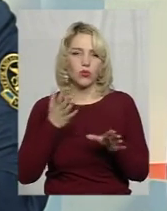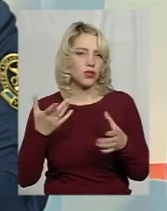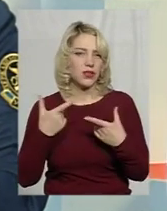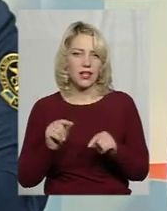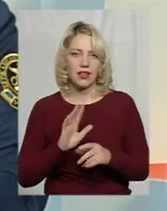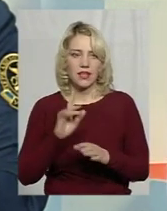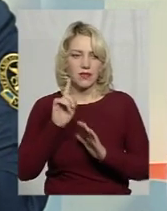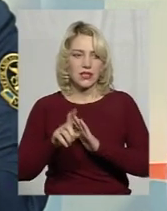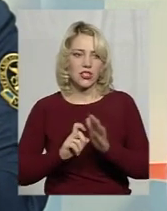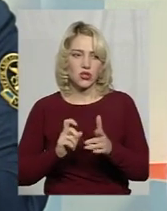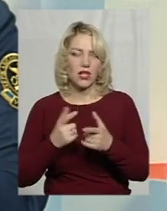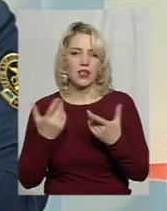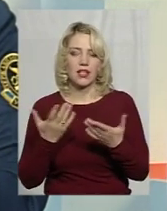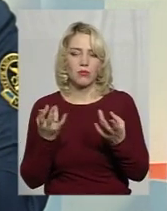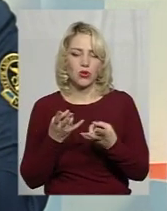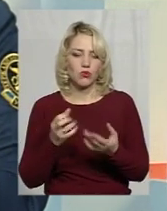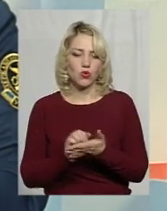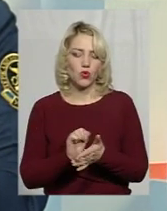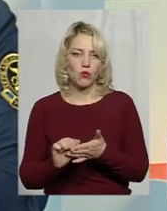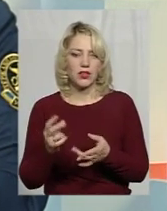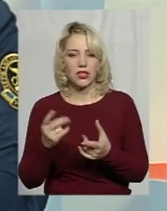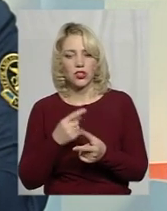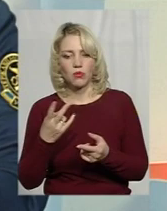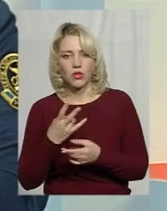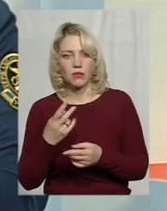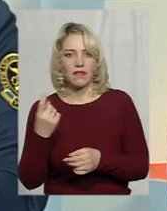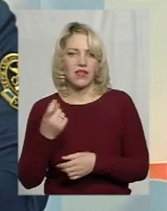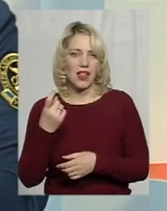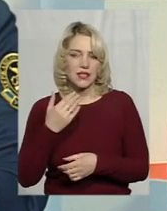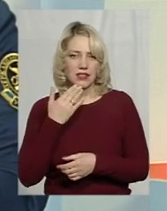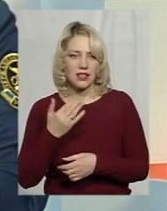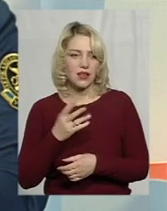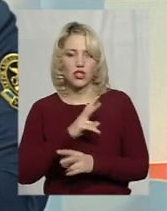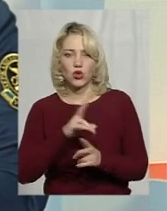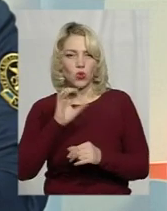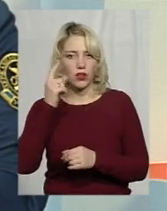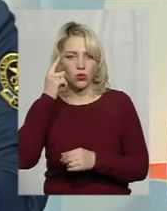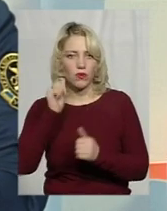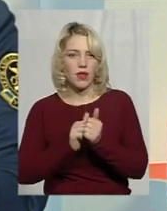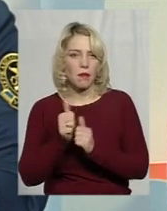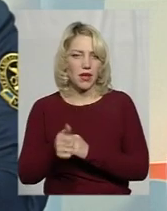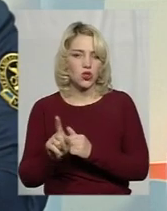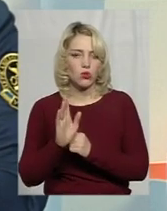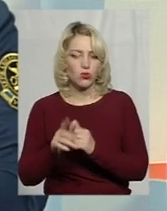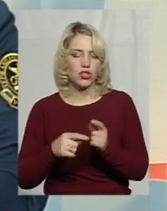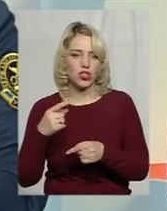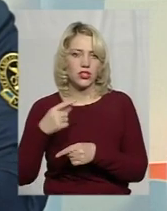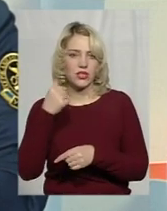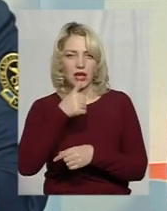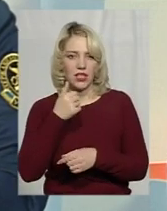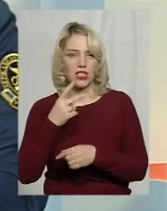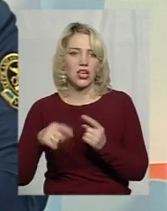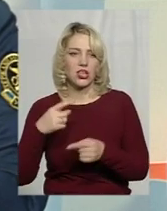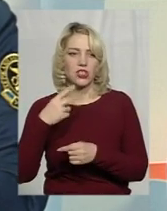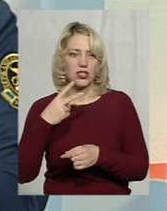не взнаючи, які потрібні документи, чи потрібен власник. Ніхто не задумався наперед, що буде через рік, через два. Вони брали